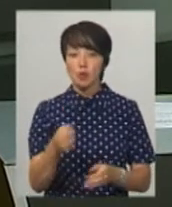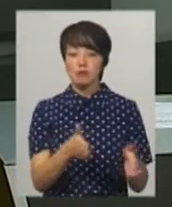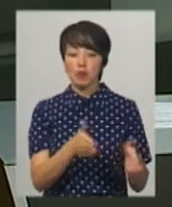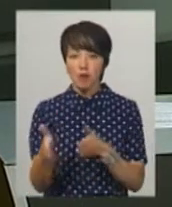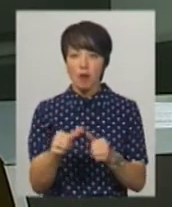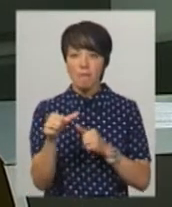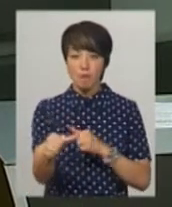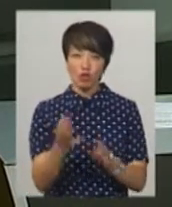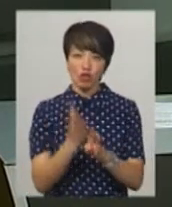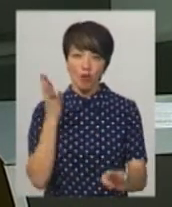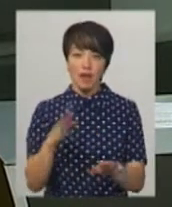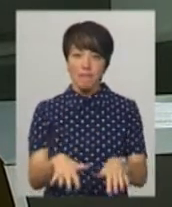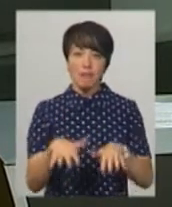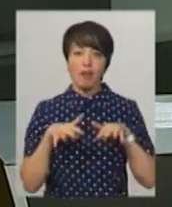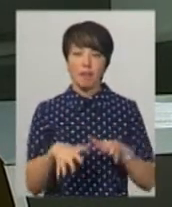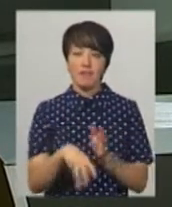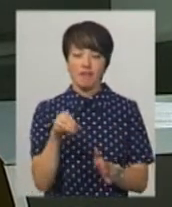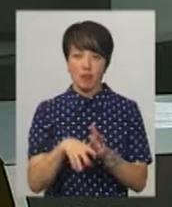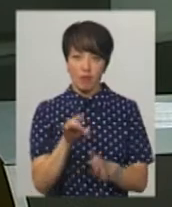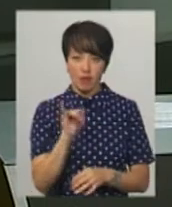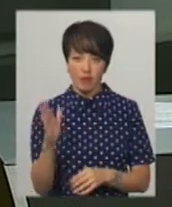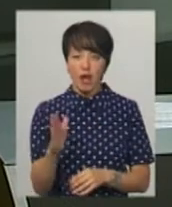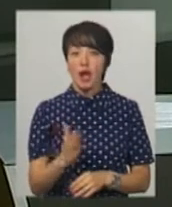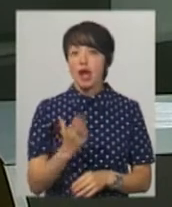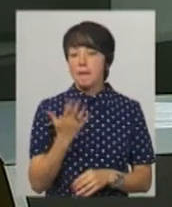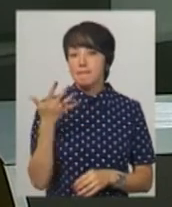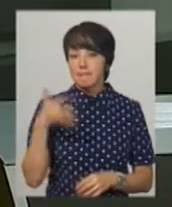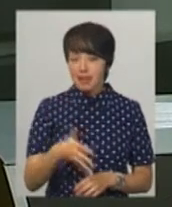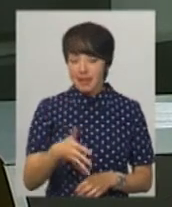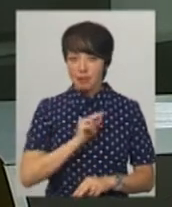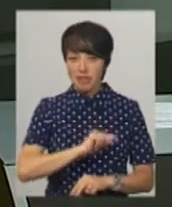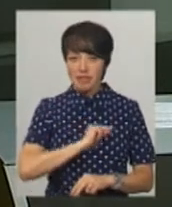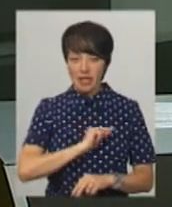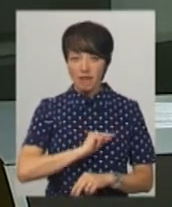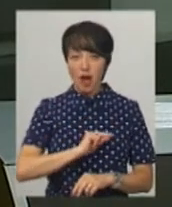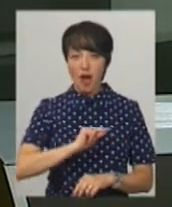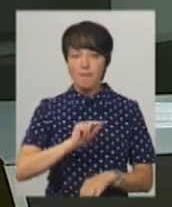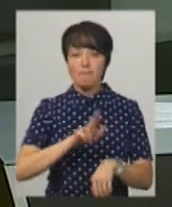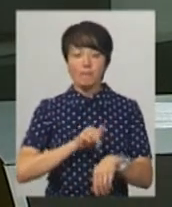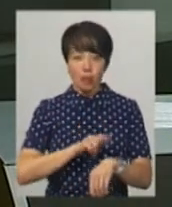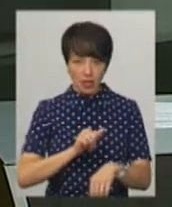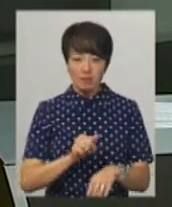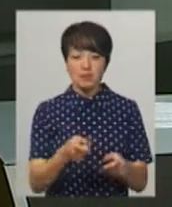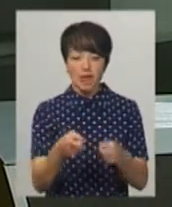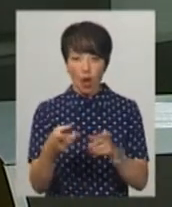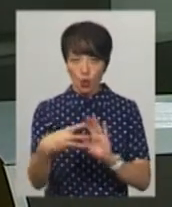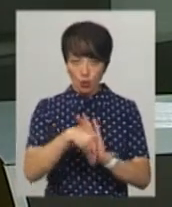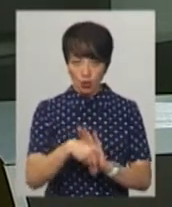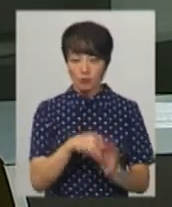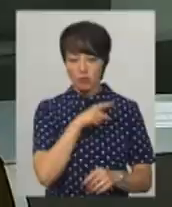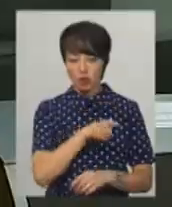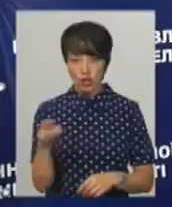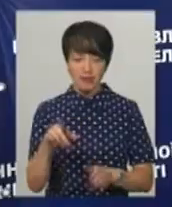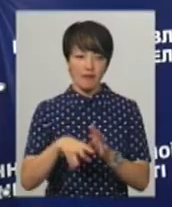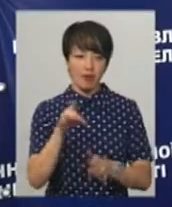позачергових парламентських виборів. За його словами, близько п'яти тисяч працівників МВС будуть залучені під час виборів.